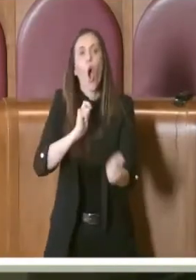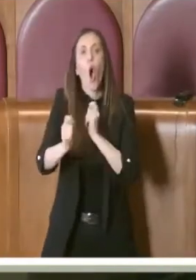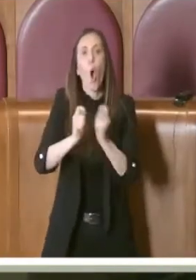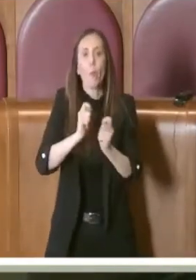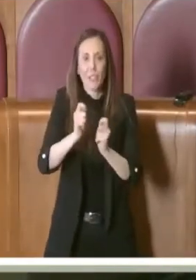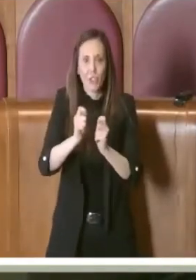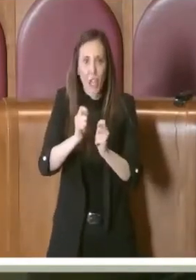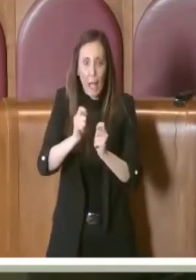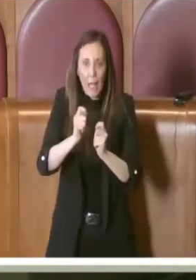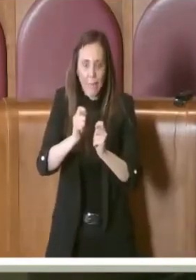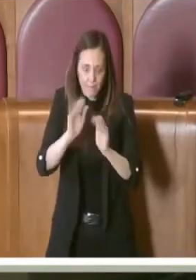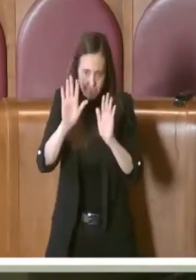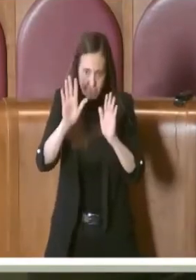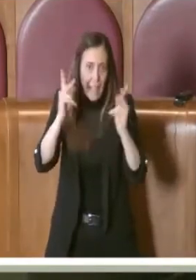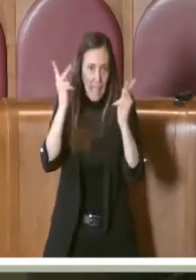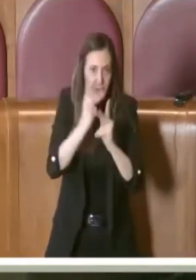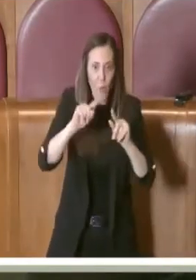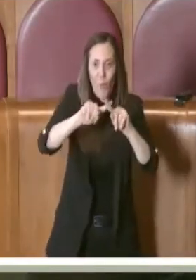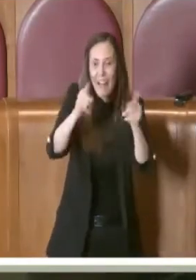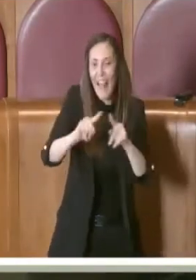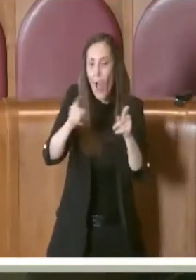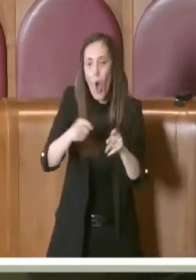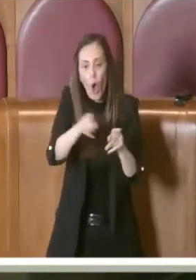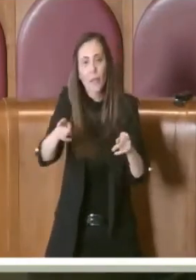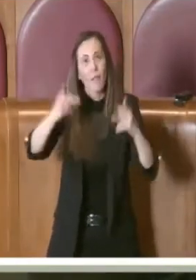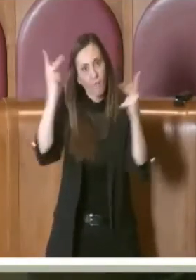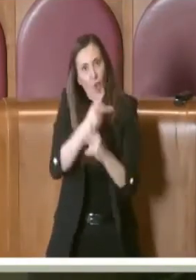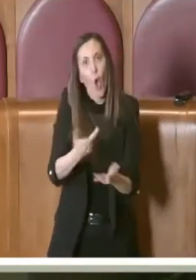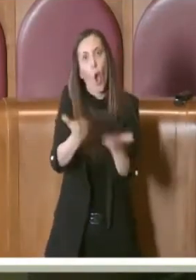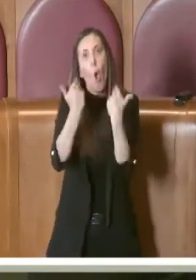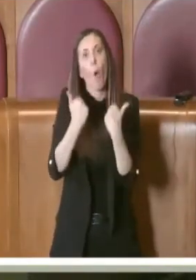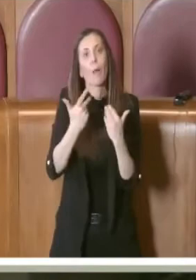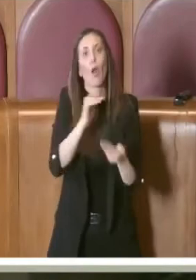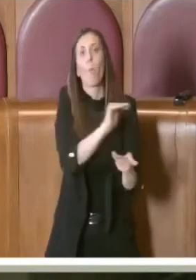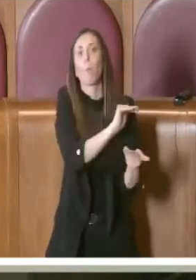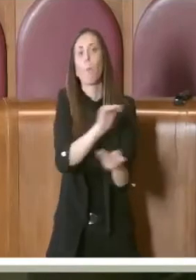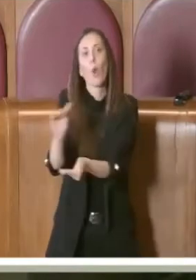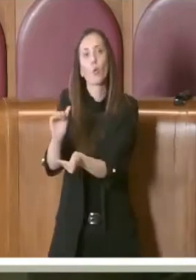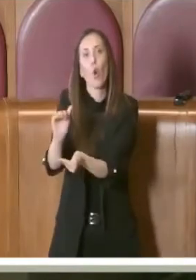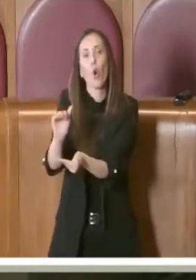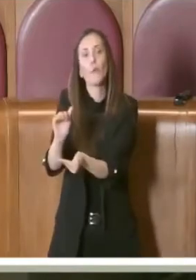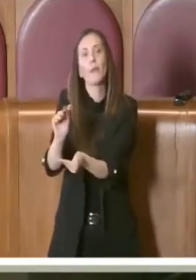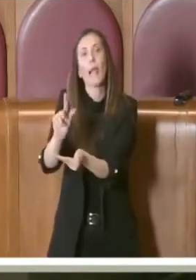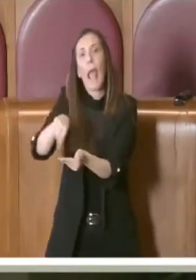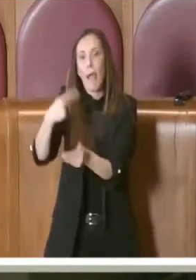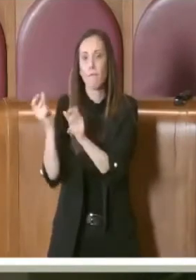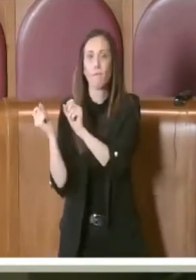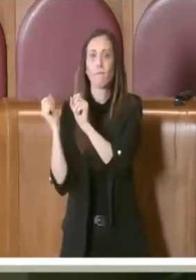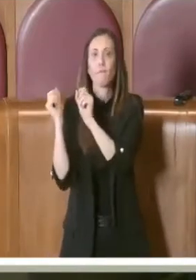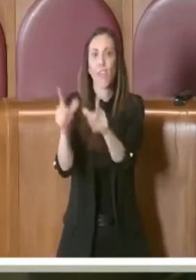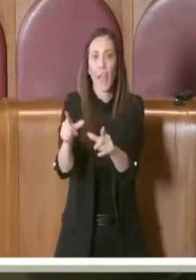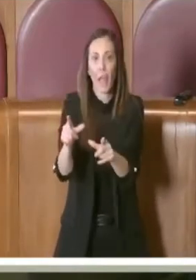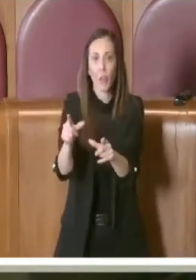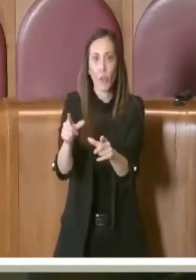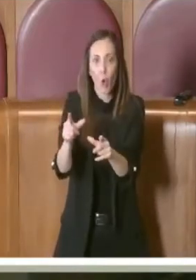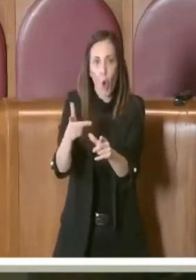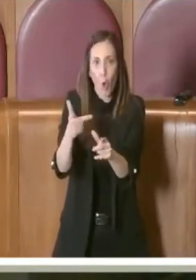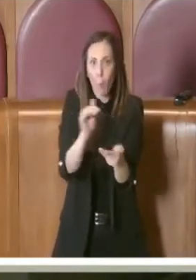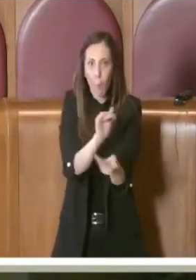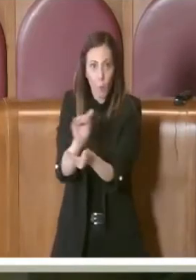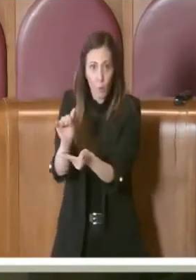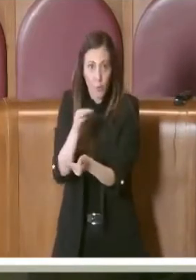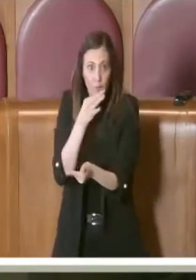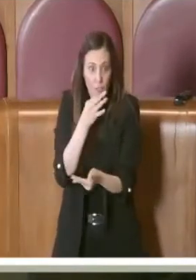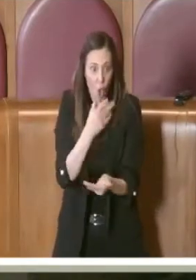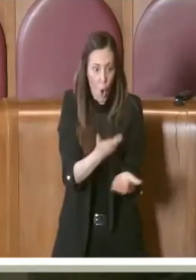commerciali, comprano materia e vendono materia, quindi comprano un